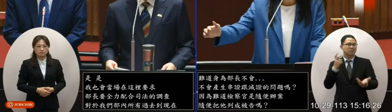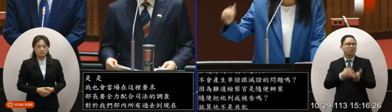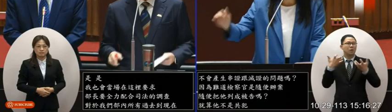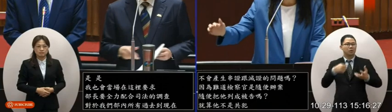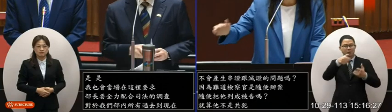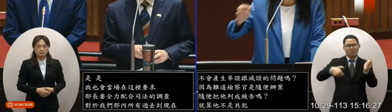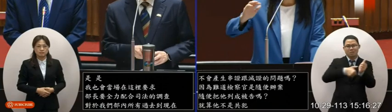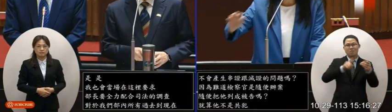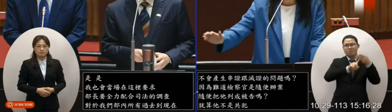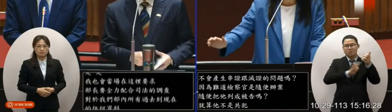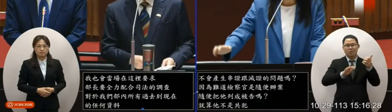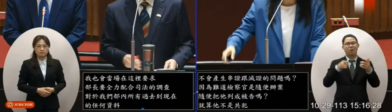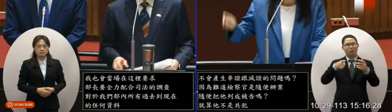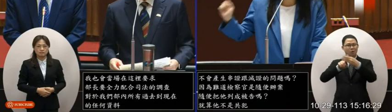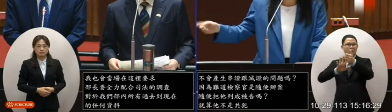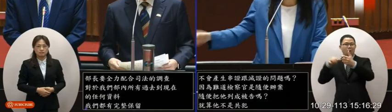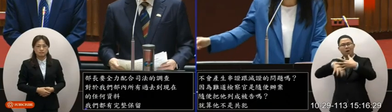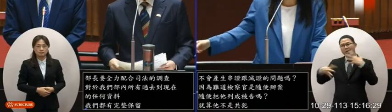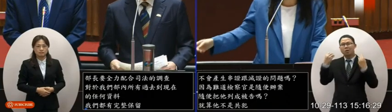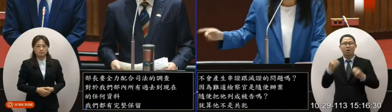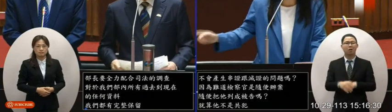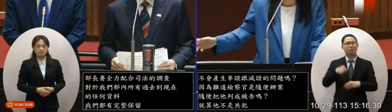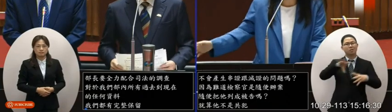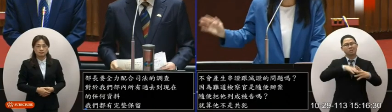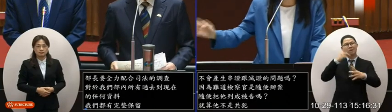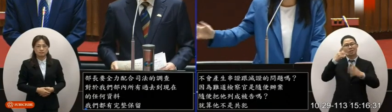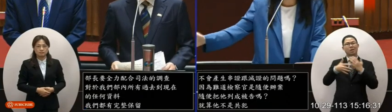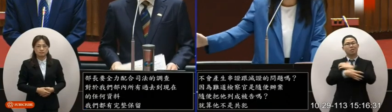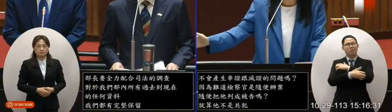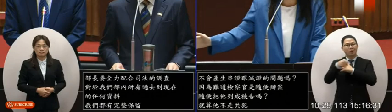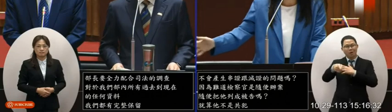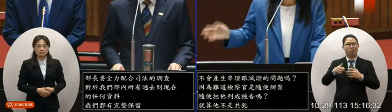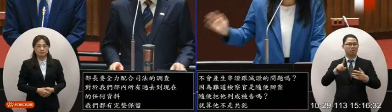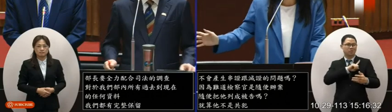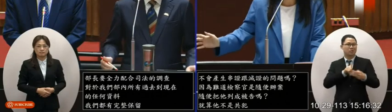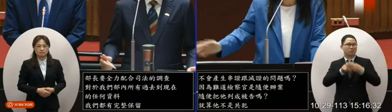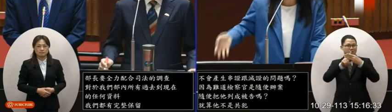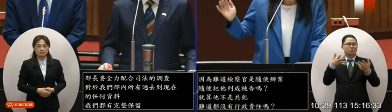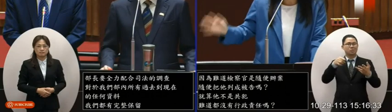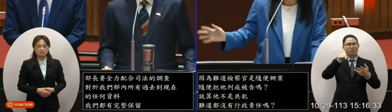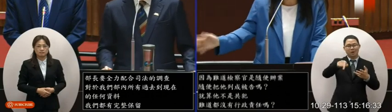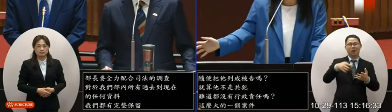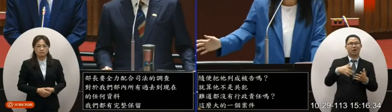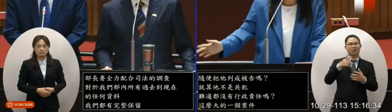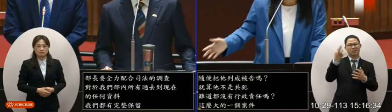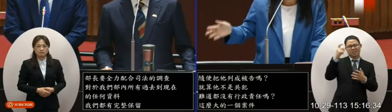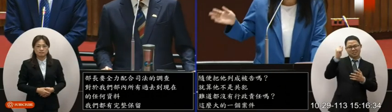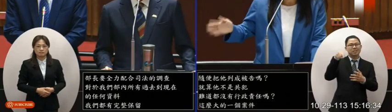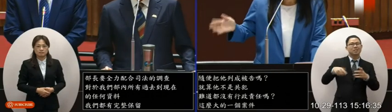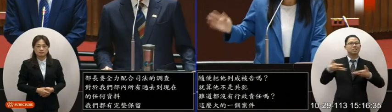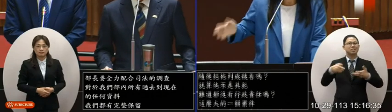副主委主委都不知道一個科研可以主張幾億的案件然後